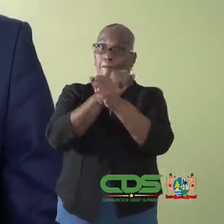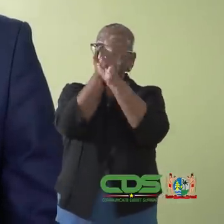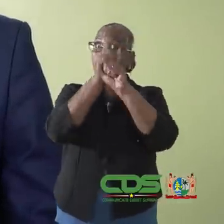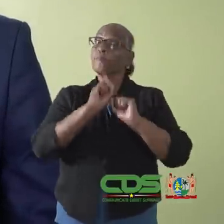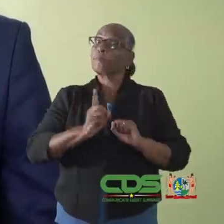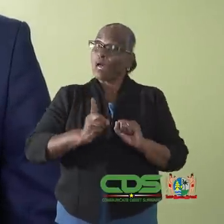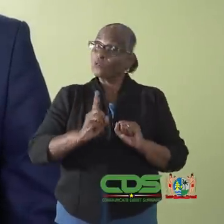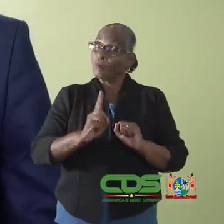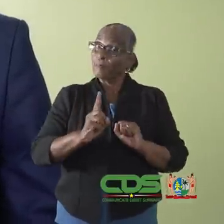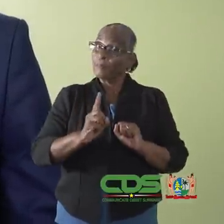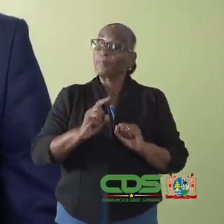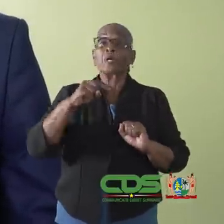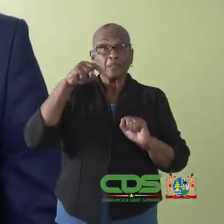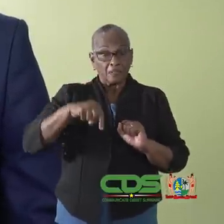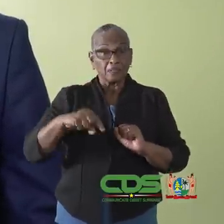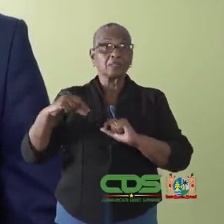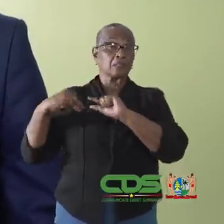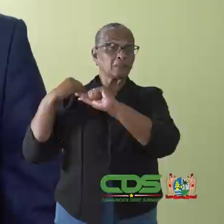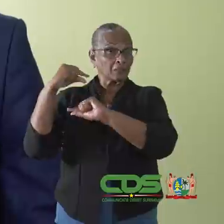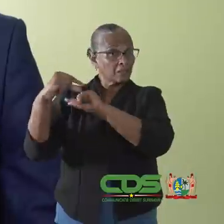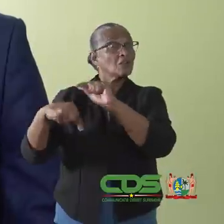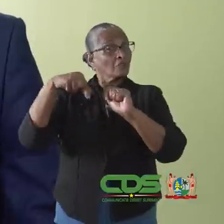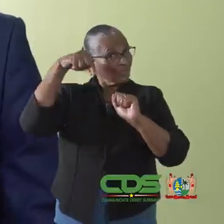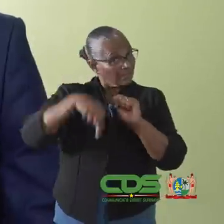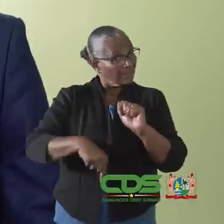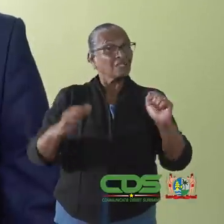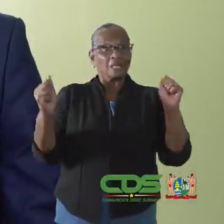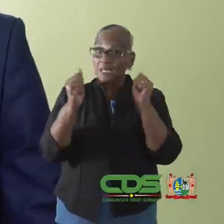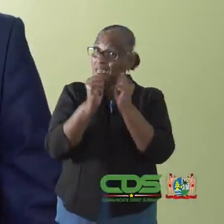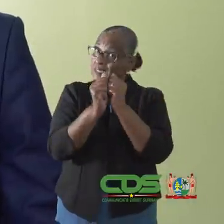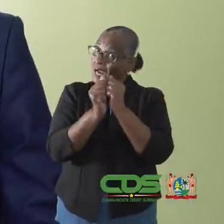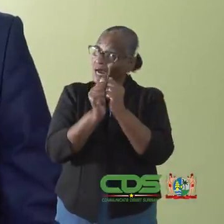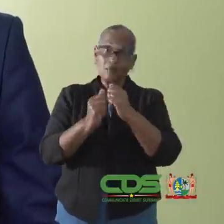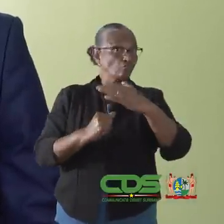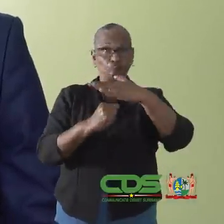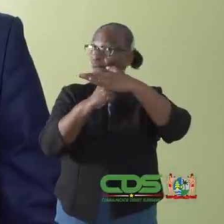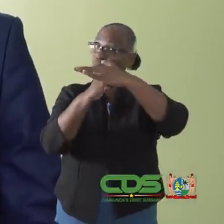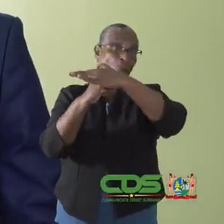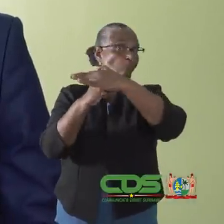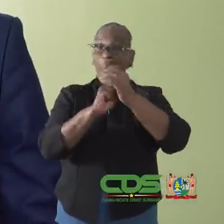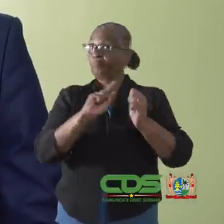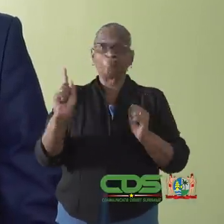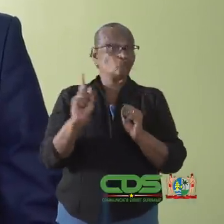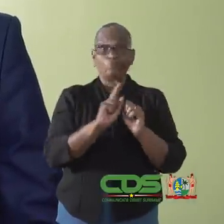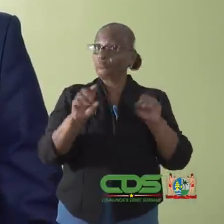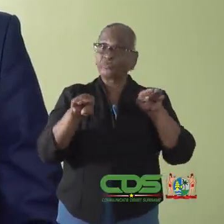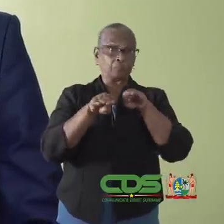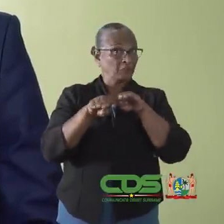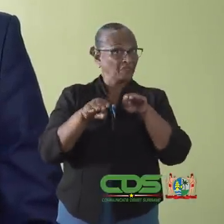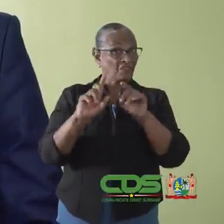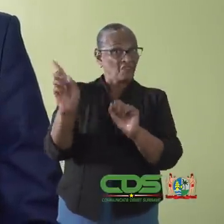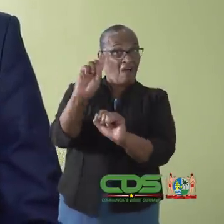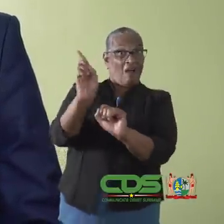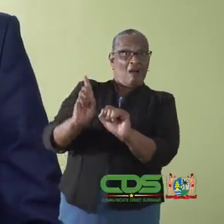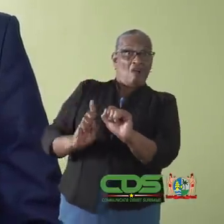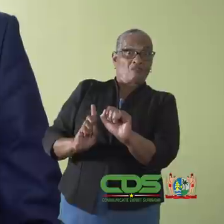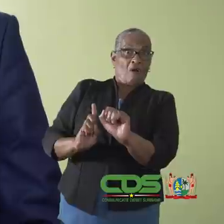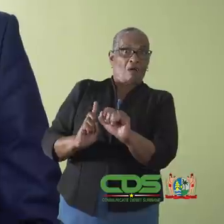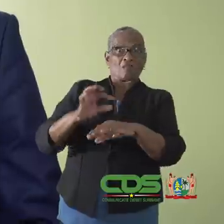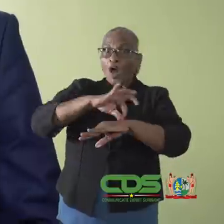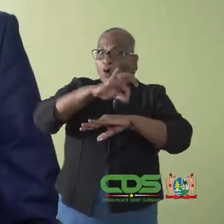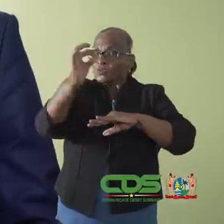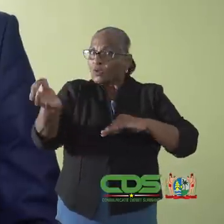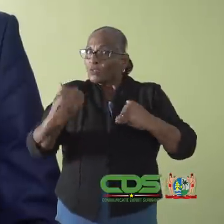Houdt daarop rekening dat deze traditie voor dit jaar geen ondersteuning geniet op basis van het